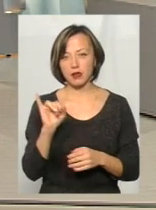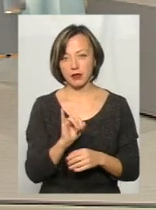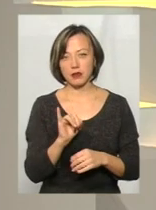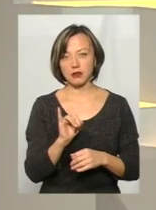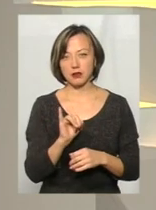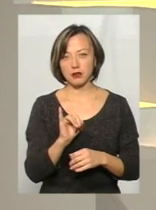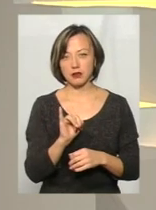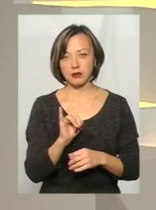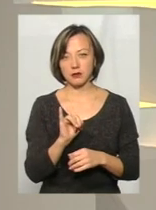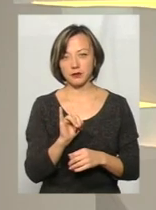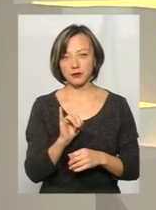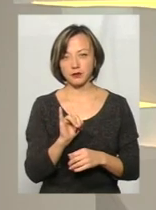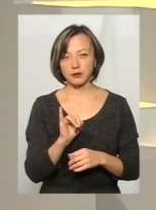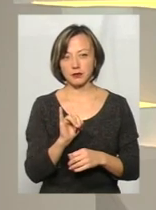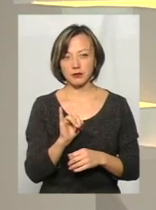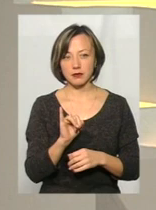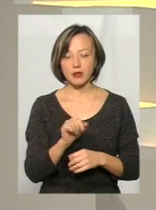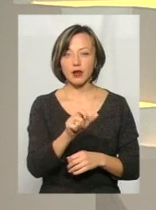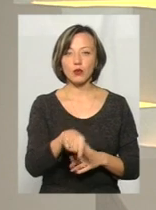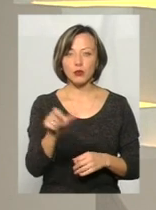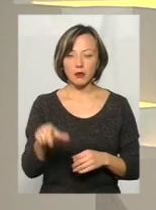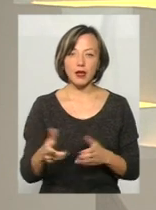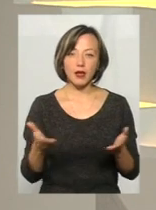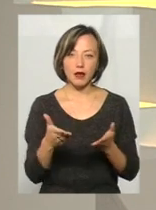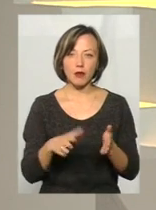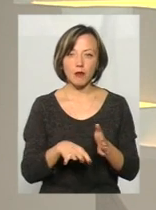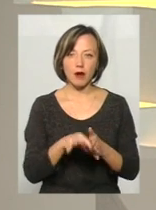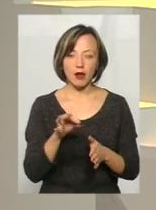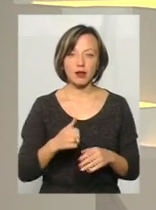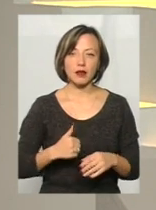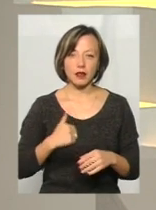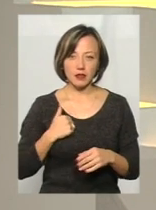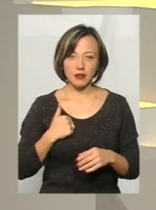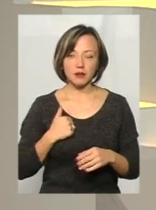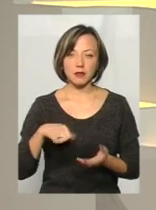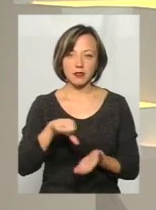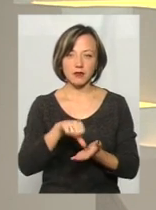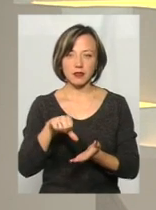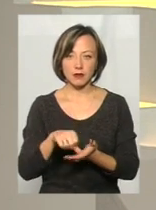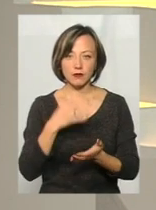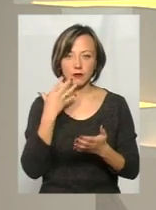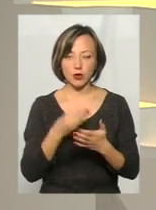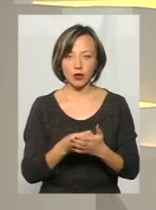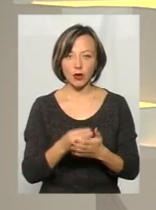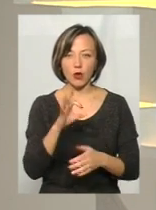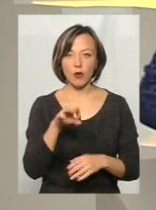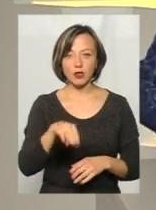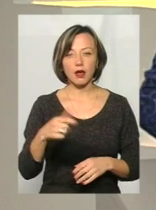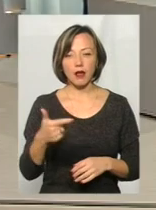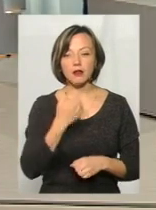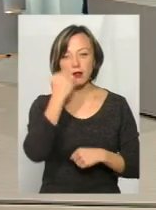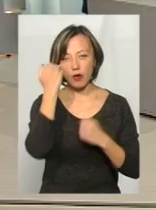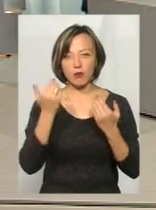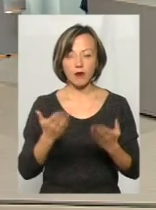скажімо так, людьми, які обрали гідних представників в своїй об'єднаній тергромади.